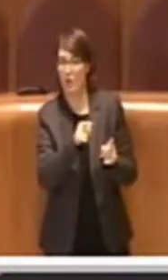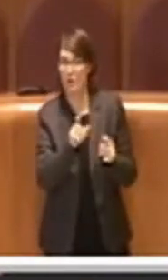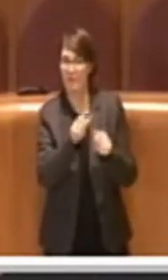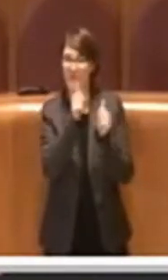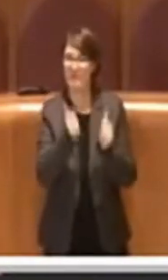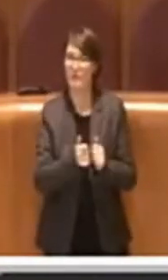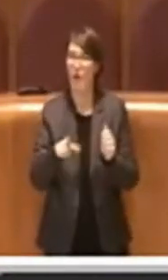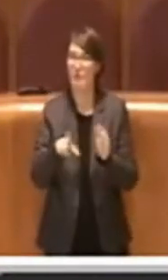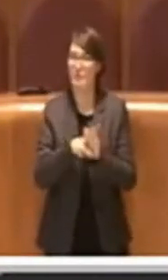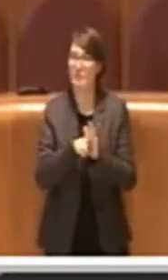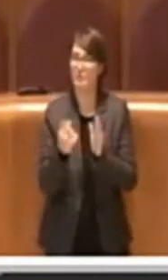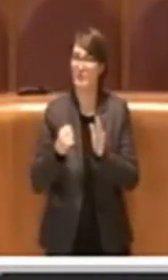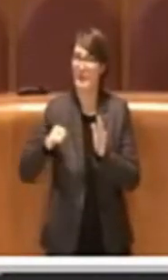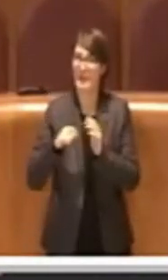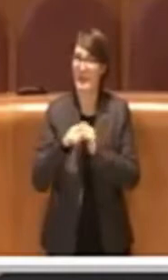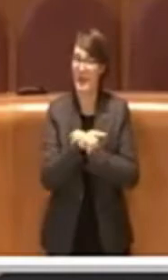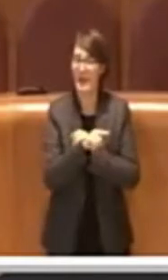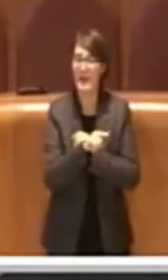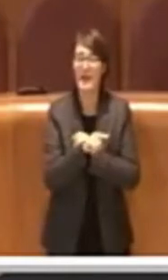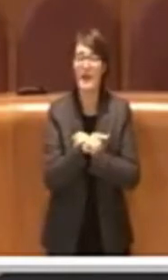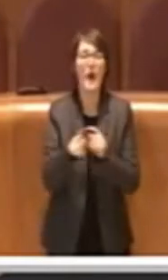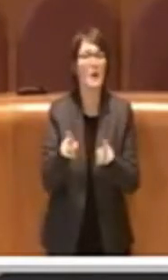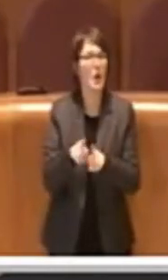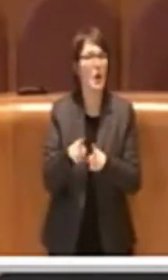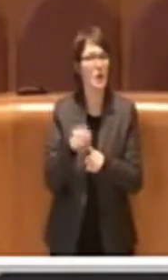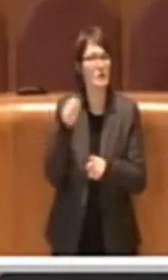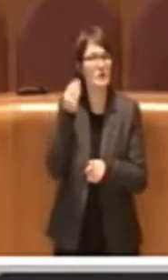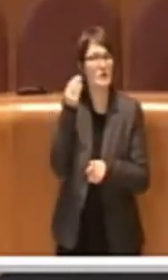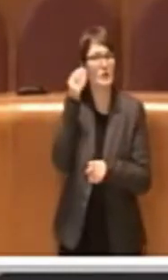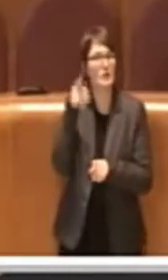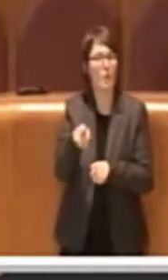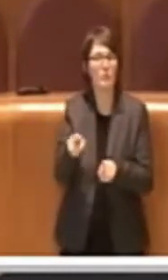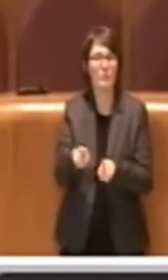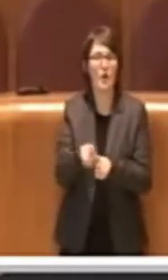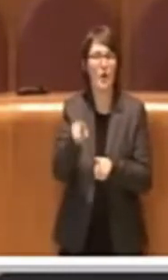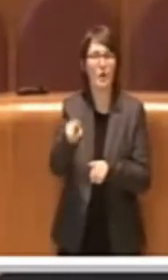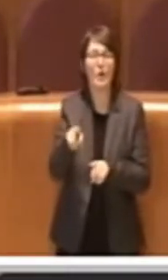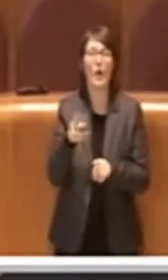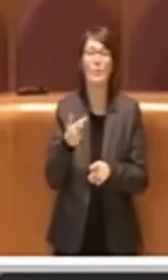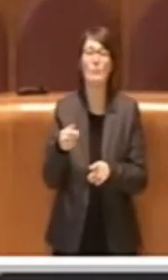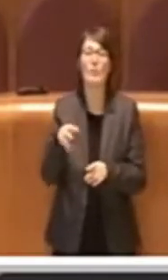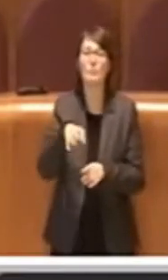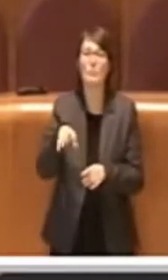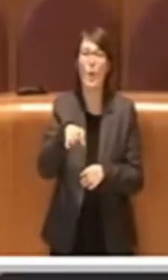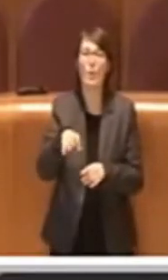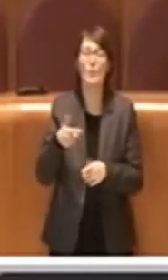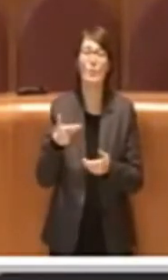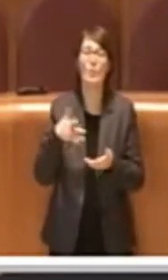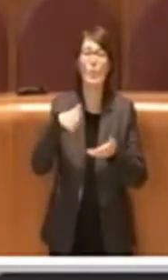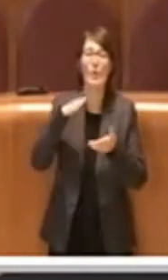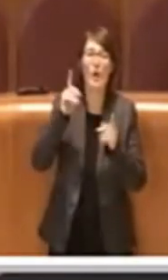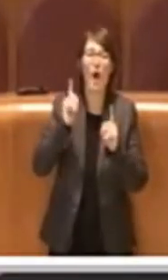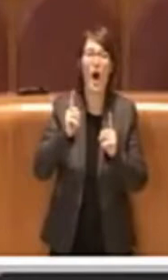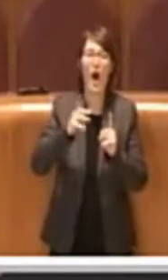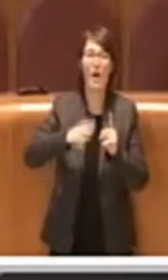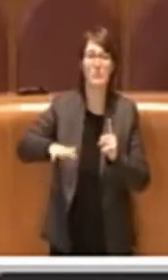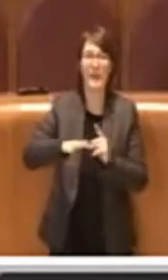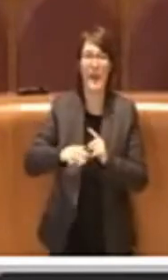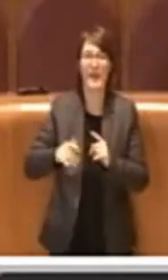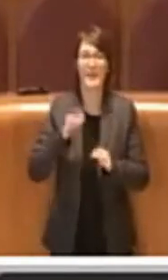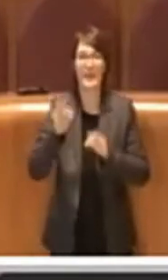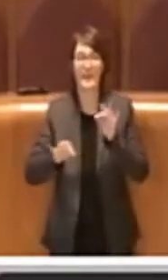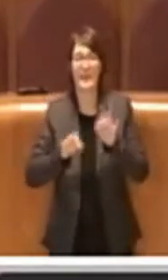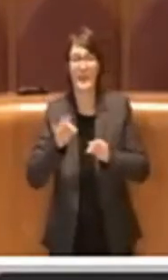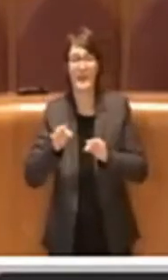ripeto, alle stesse conclusioni è arrivato anche il nucleo ambiente decoro della Polizia Locale che ha aggiunto un altro